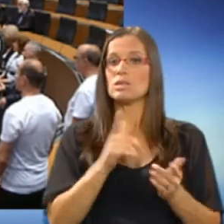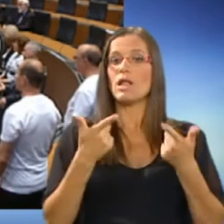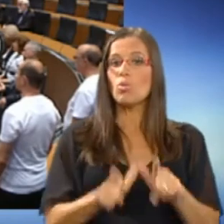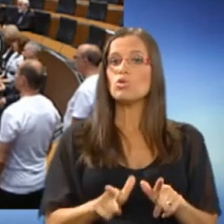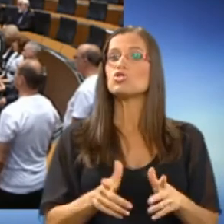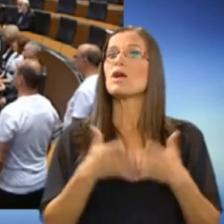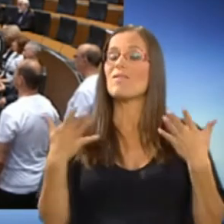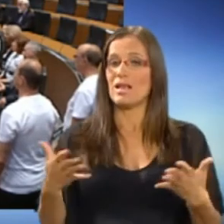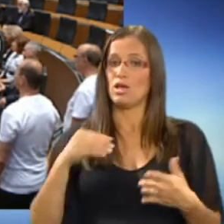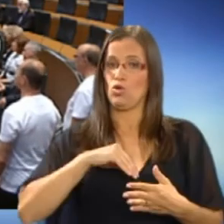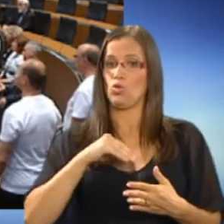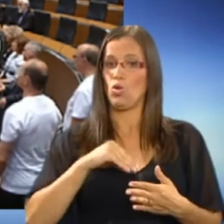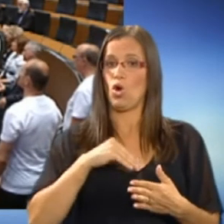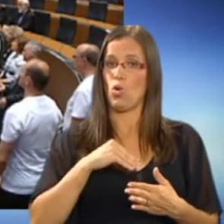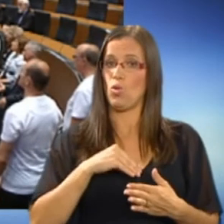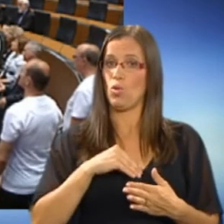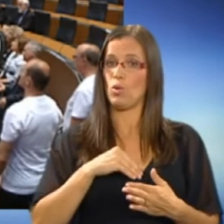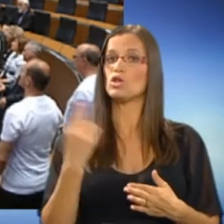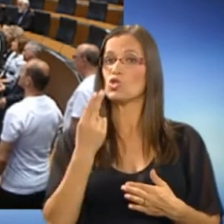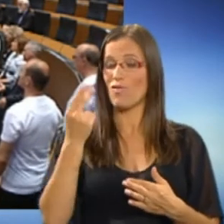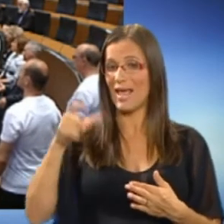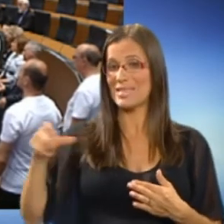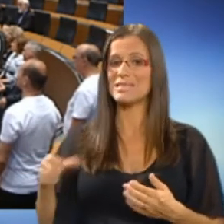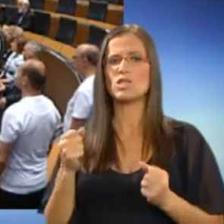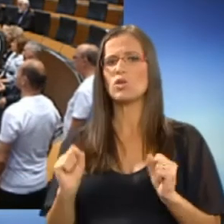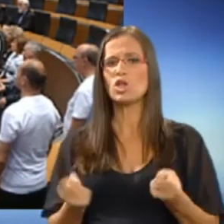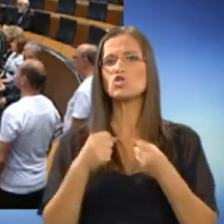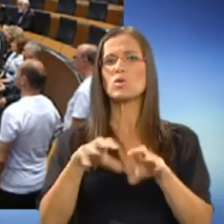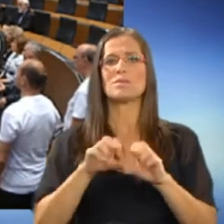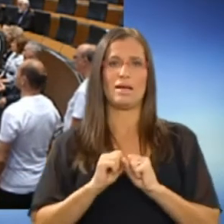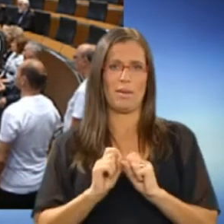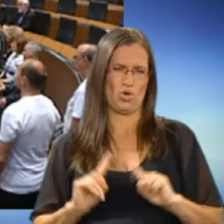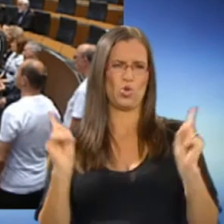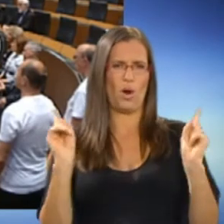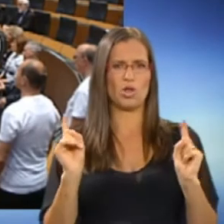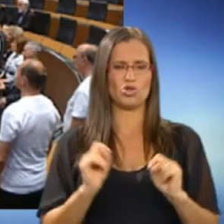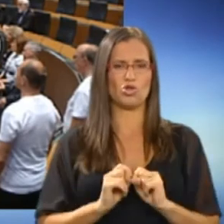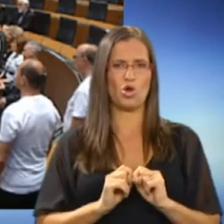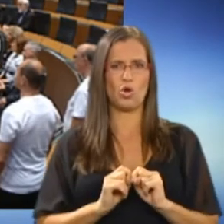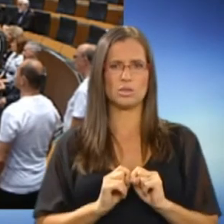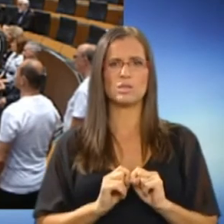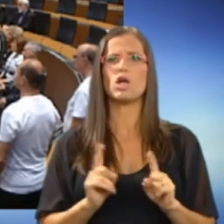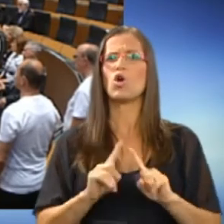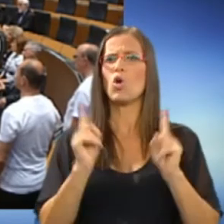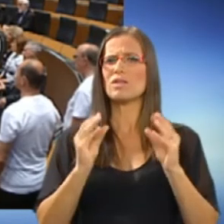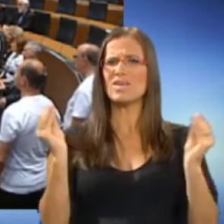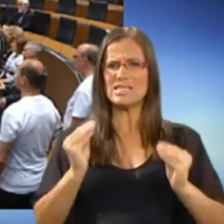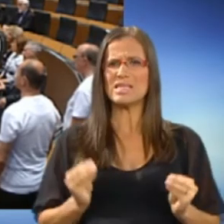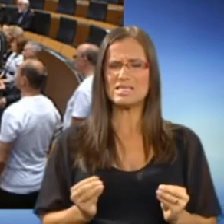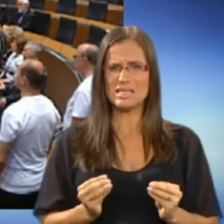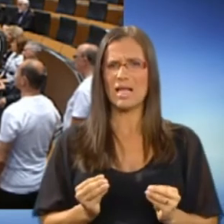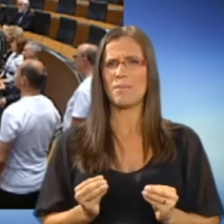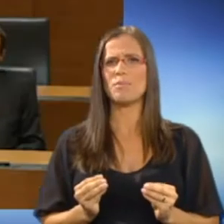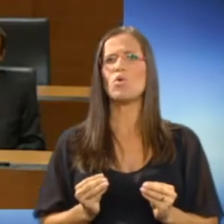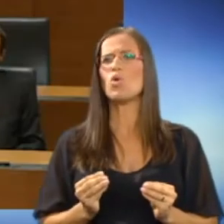dopušča velikih duhov. Slovenci zelo težko sprejemamo drugačnost. Kot s kolegu sistemu, nekoliko štrlih